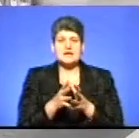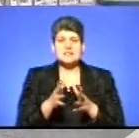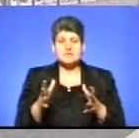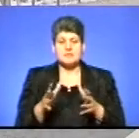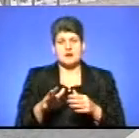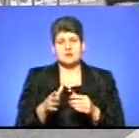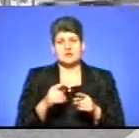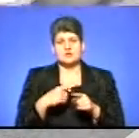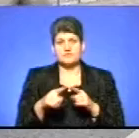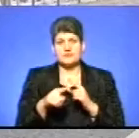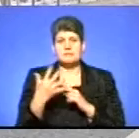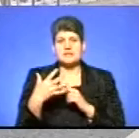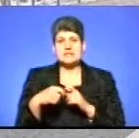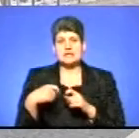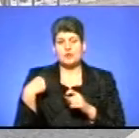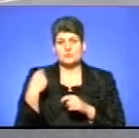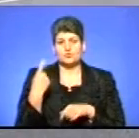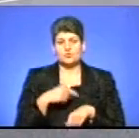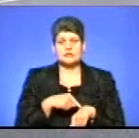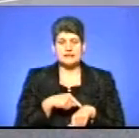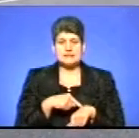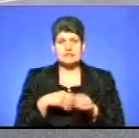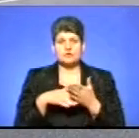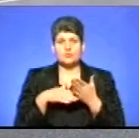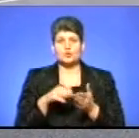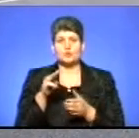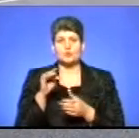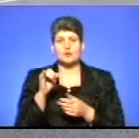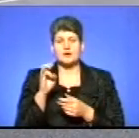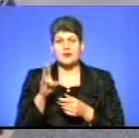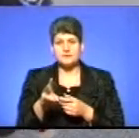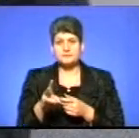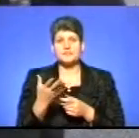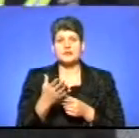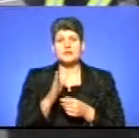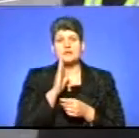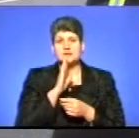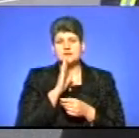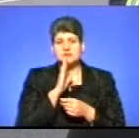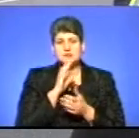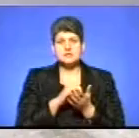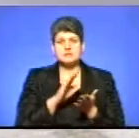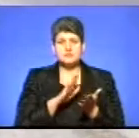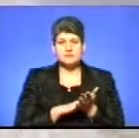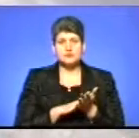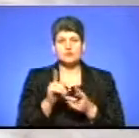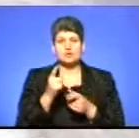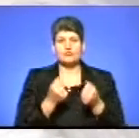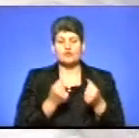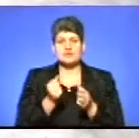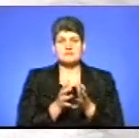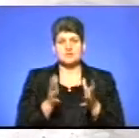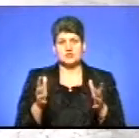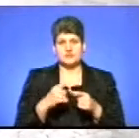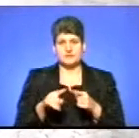у населеному пункті – 50 кілометрів за годину. За допомогою трукам у капрал поліції Христина Михайлишин фіксує, що водій перевищив